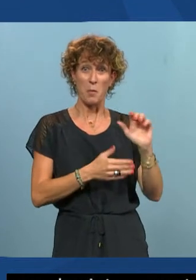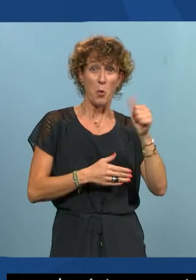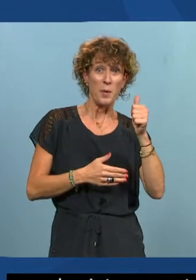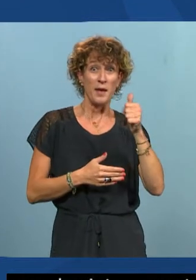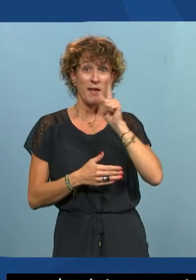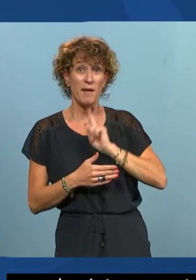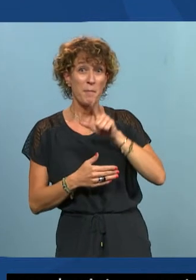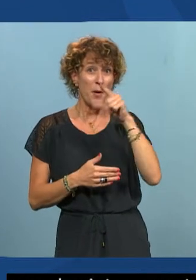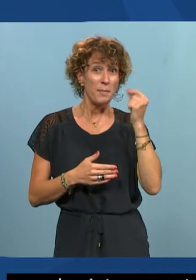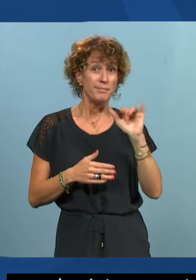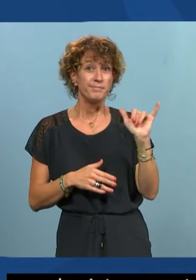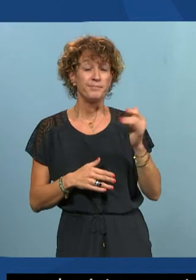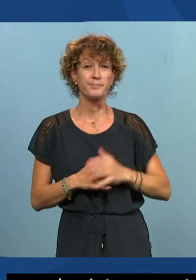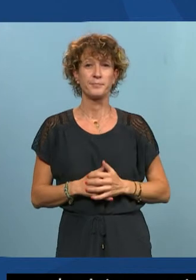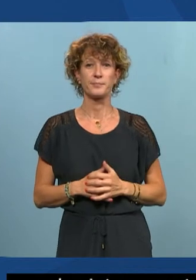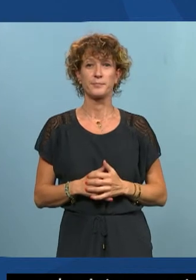première ?